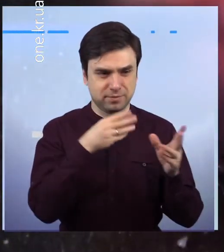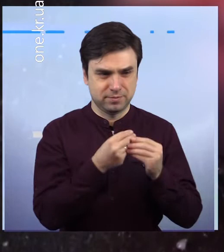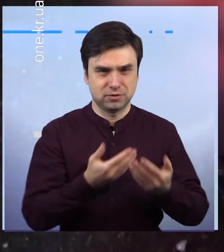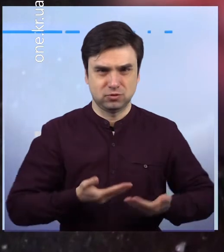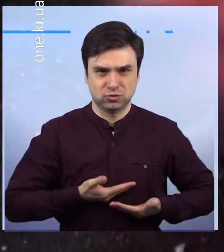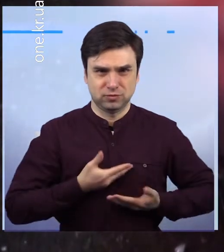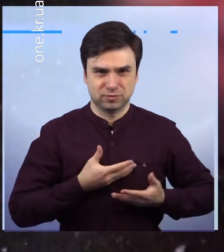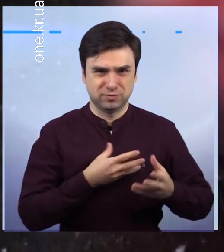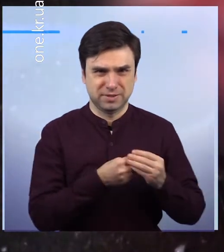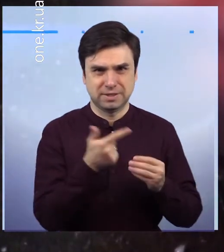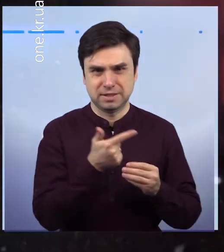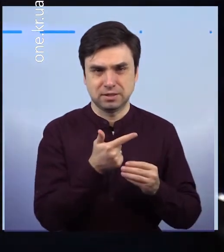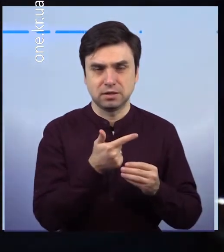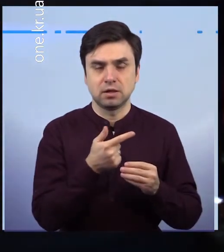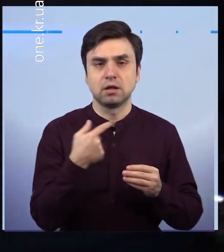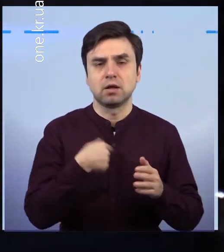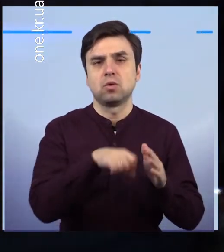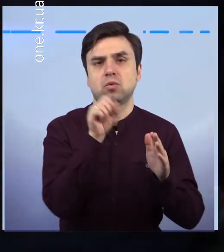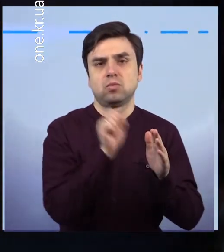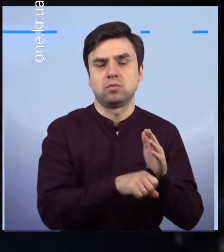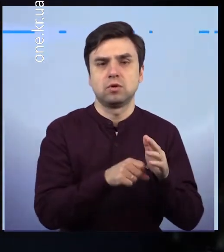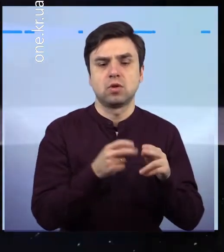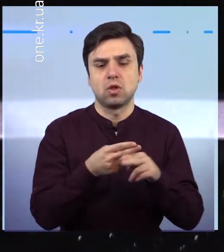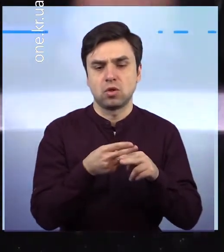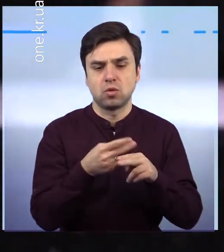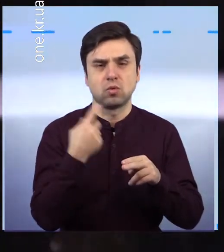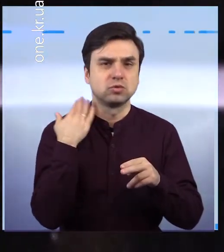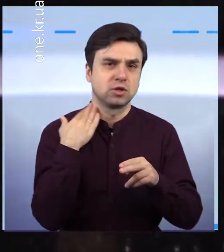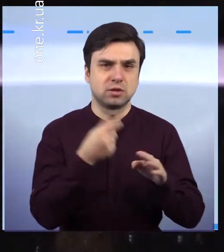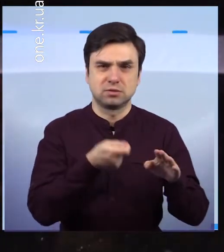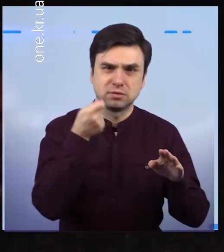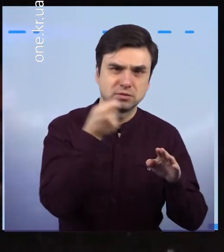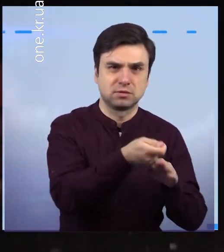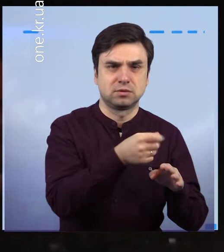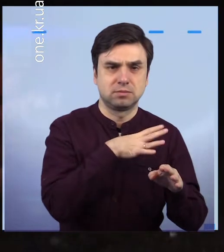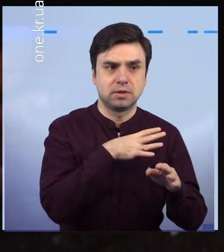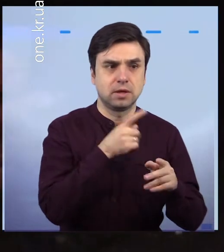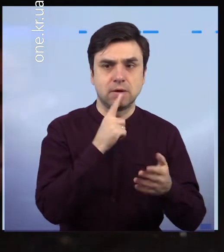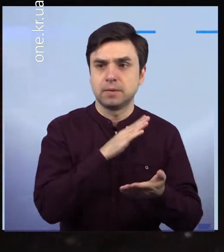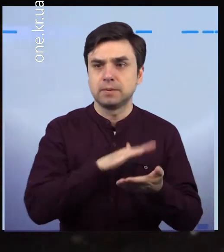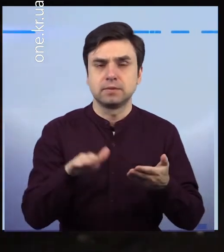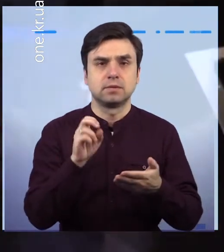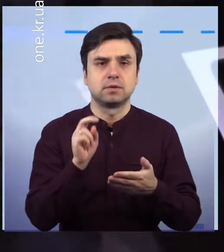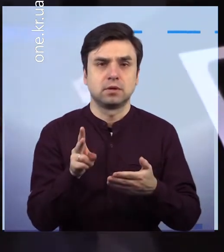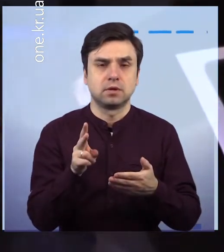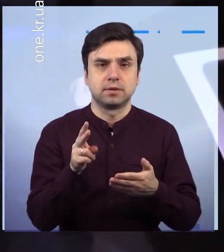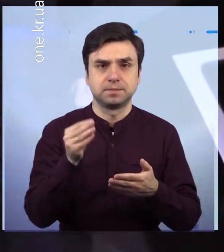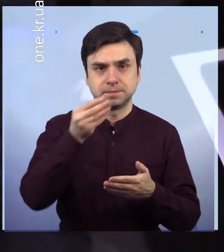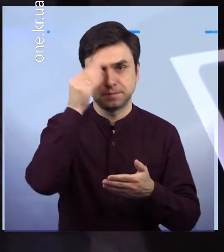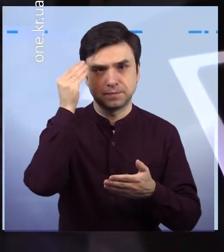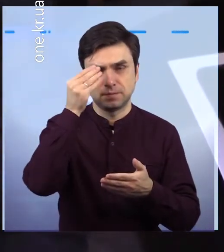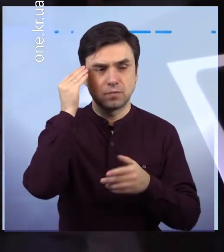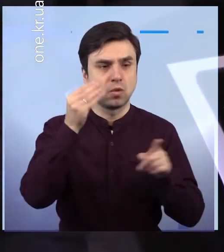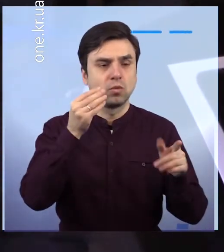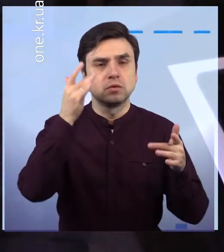кілька разів завдавши ударів ножем у шию. А щоб приховати скоєне та уникнути відповідальності, намагалася видати все за